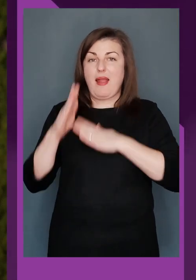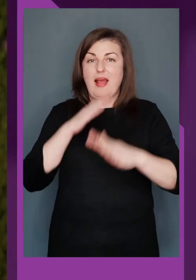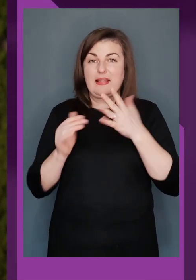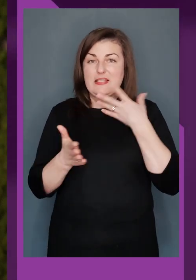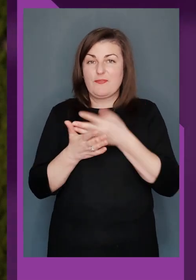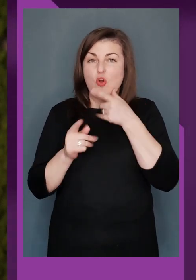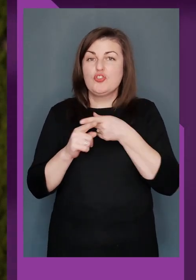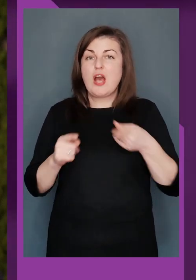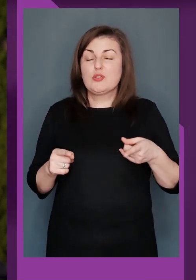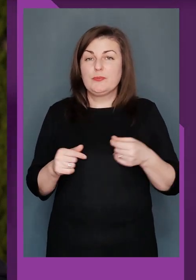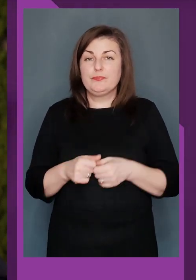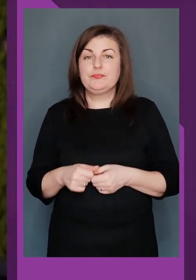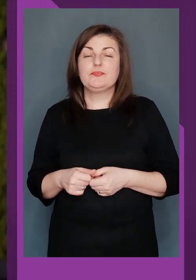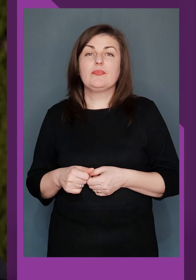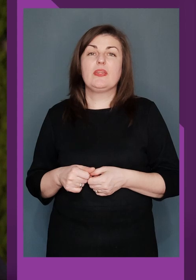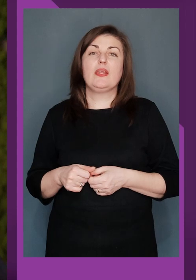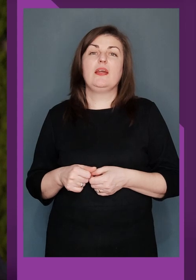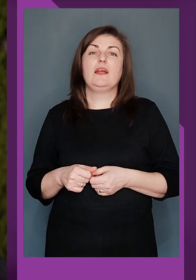саме карате свого часу?